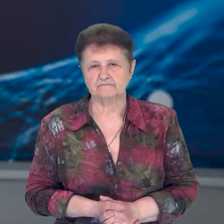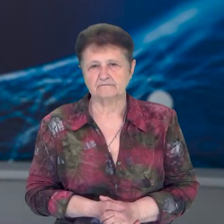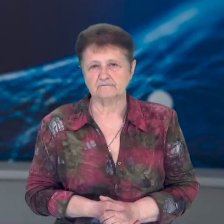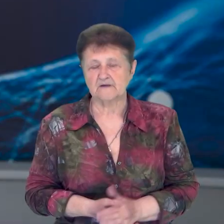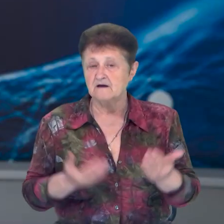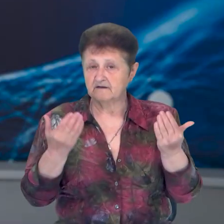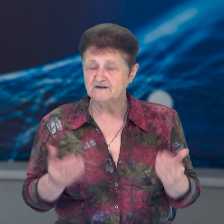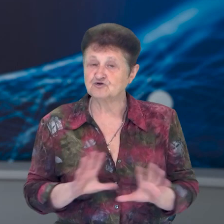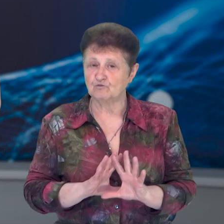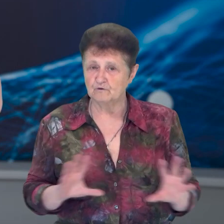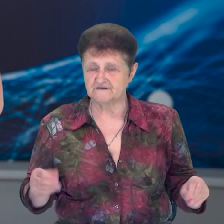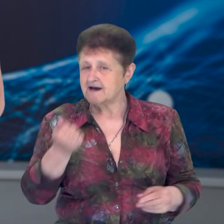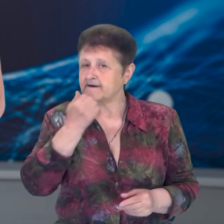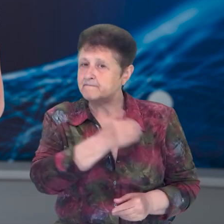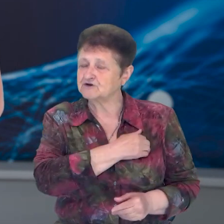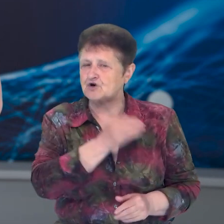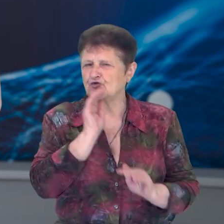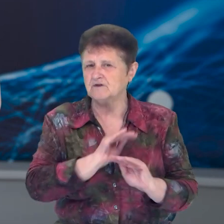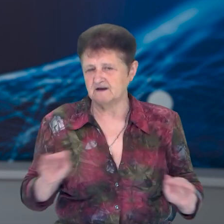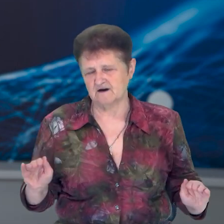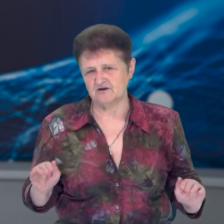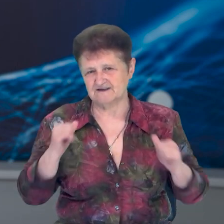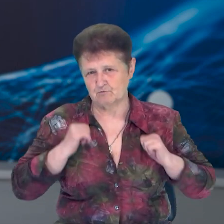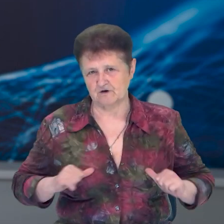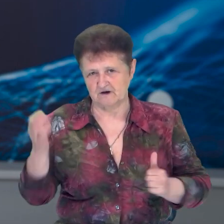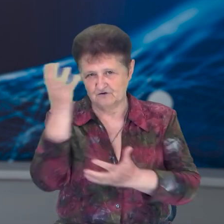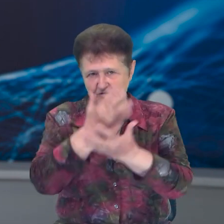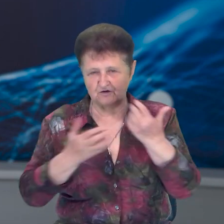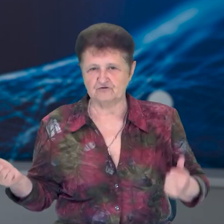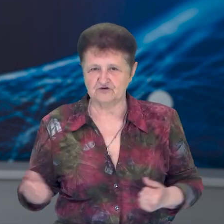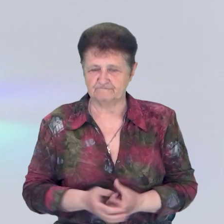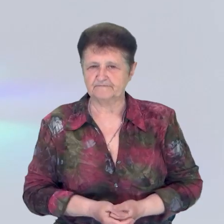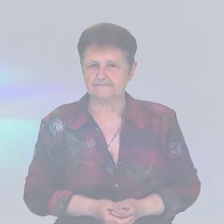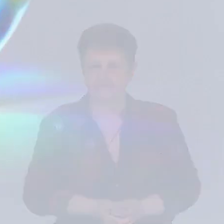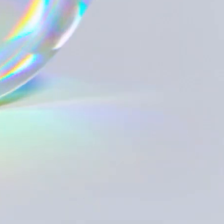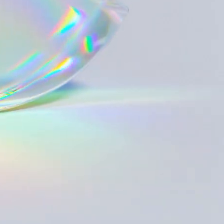На цьому в мене все. Я ж бажаю вам тихої та спокійної ночі. На добраніч.